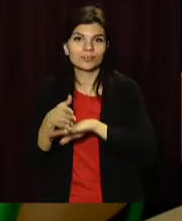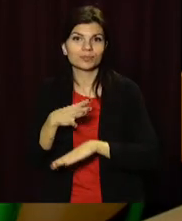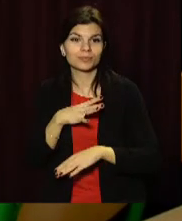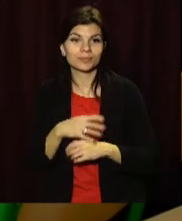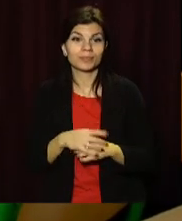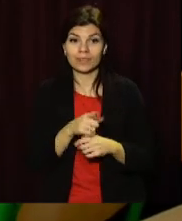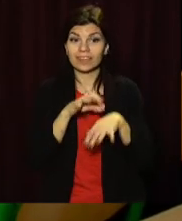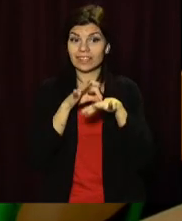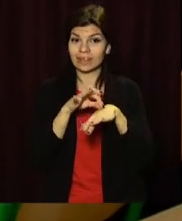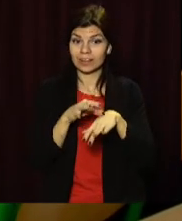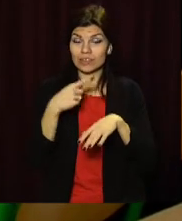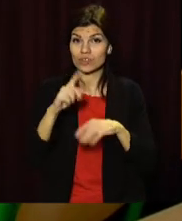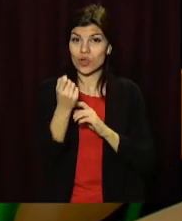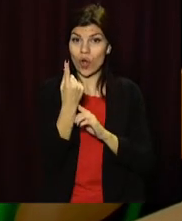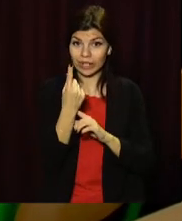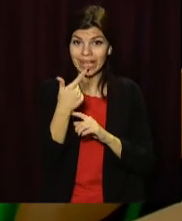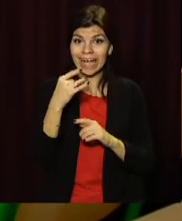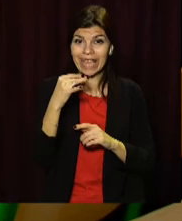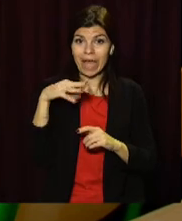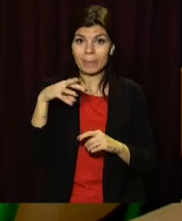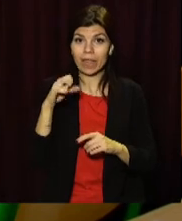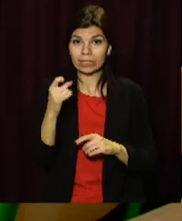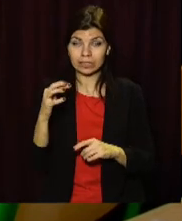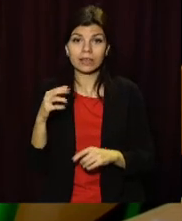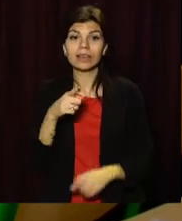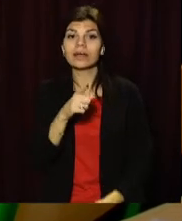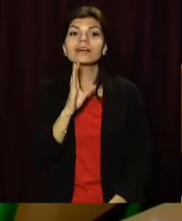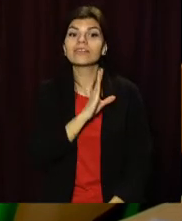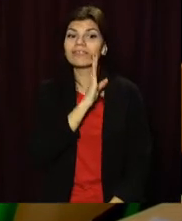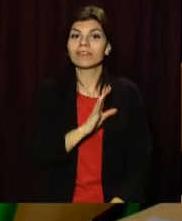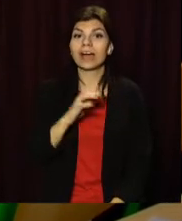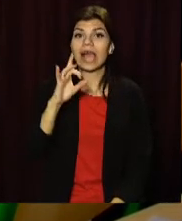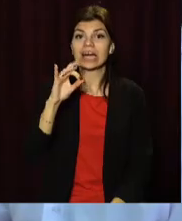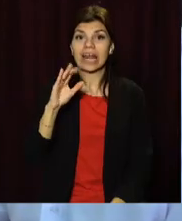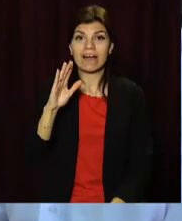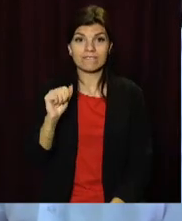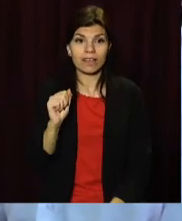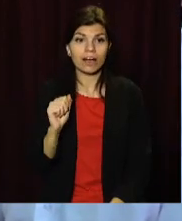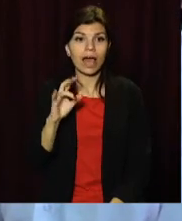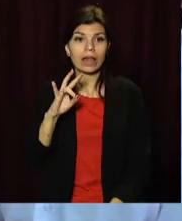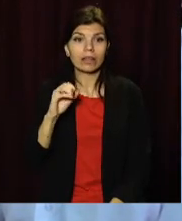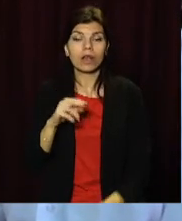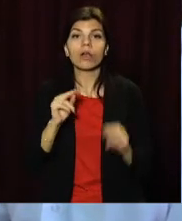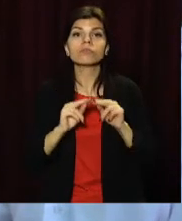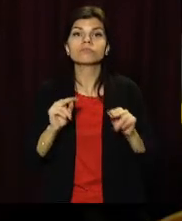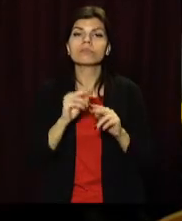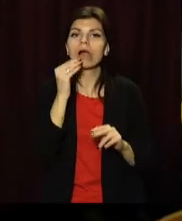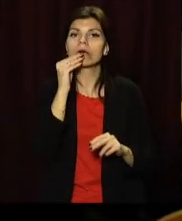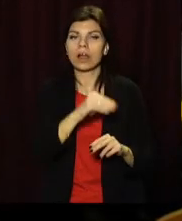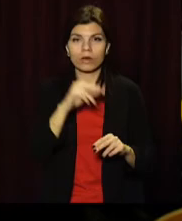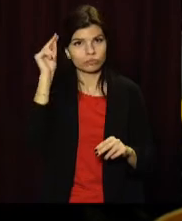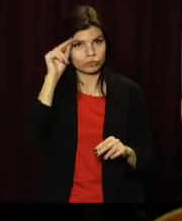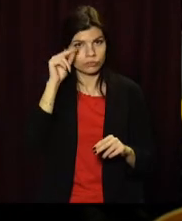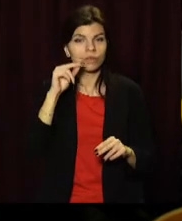Керівниця гімназії номер 11 Кам'янського Наталія Рева вперше бере участь у конкурсі на кращого керівника навчального